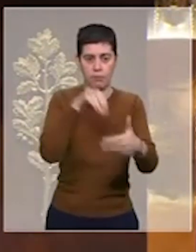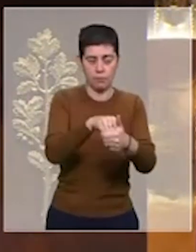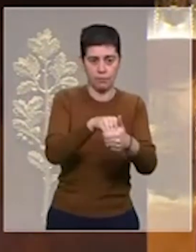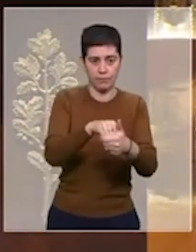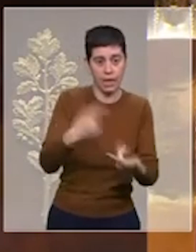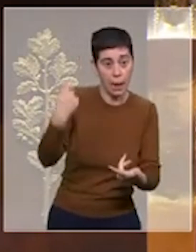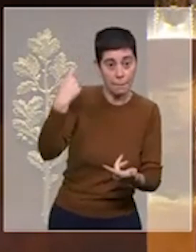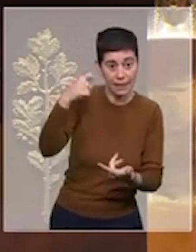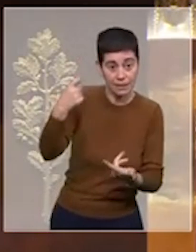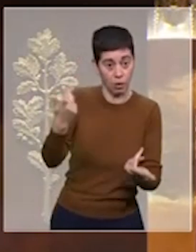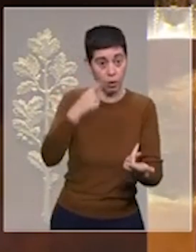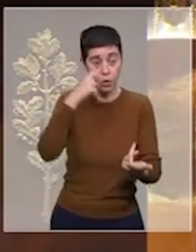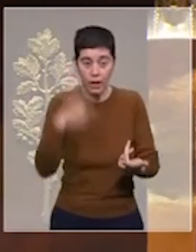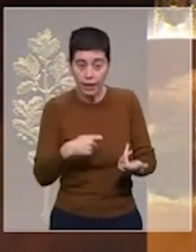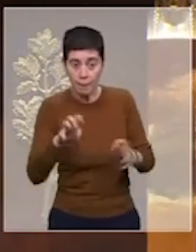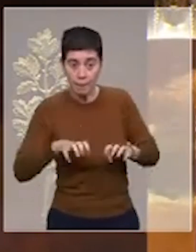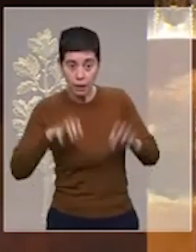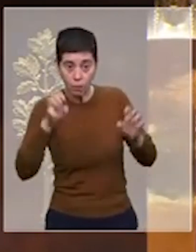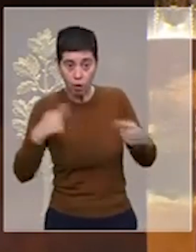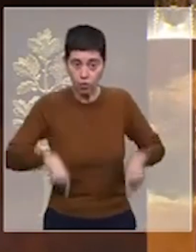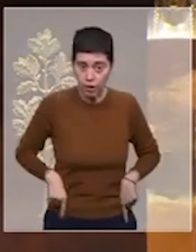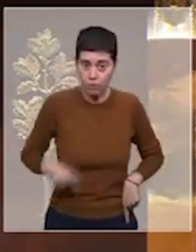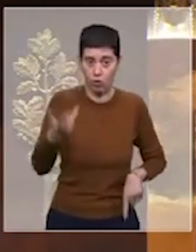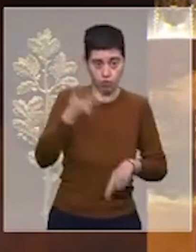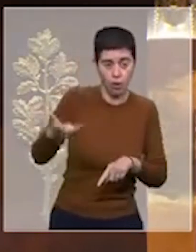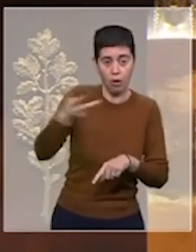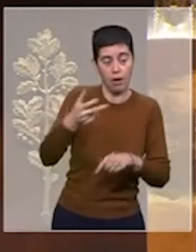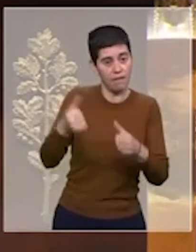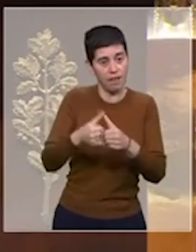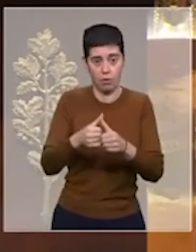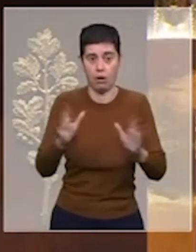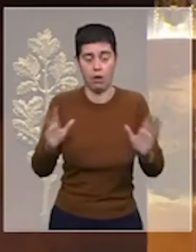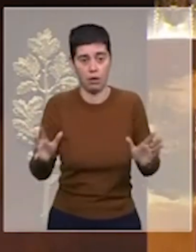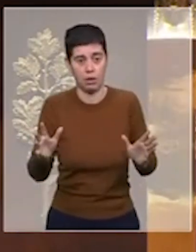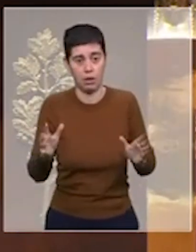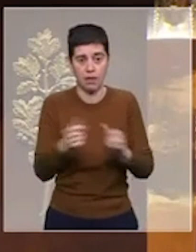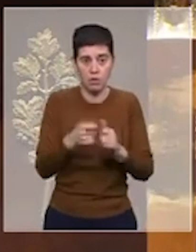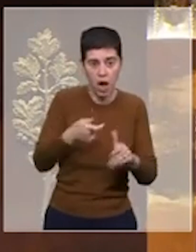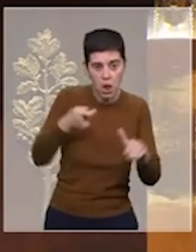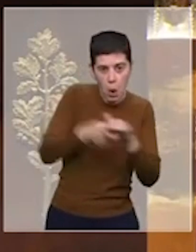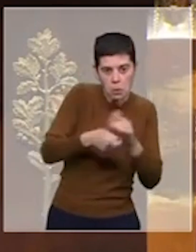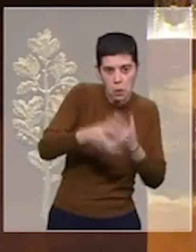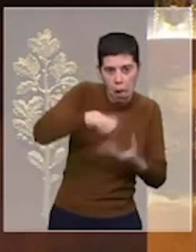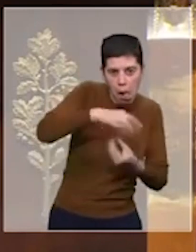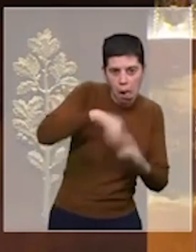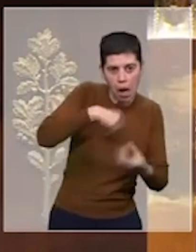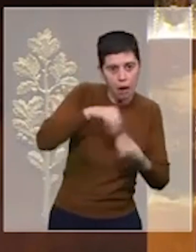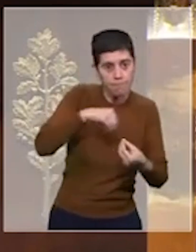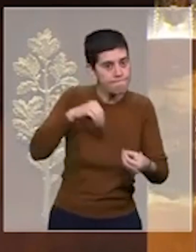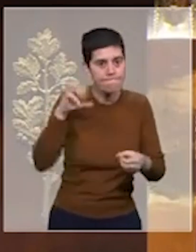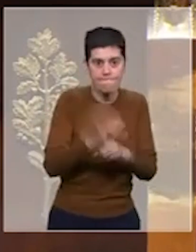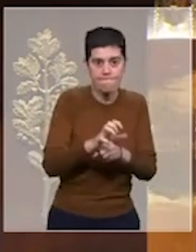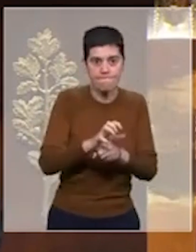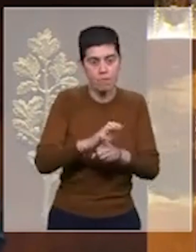'Ukraine, le Parlement et le gouvernement font preuve de la tolérance zéro à l'égard de la corruption et se battent pour